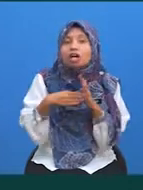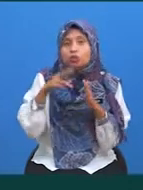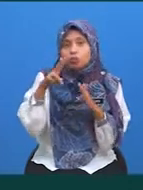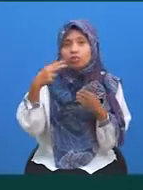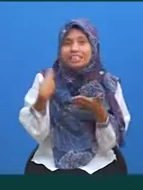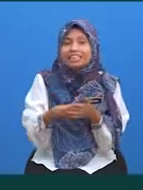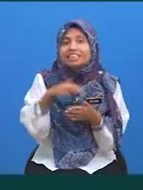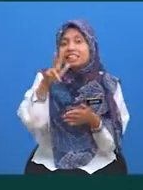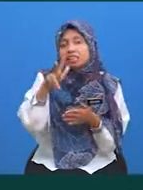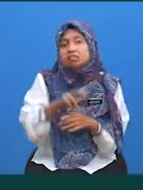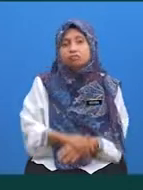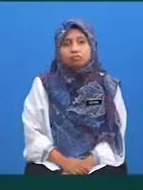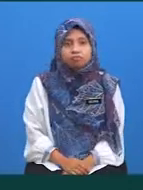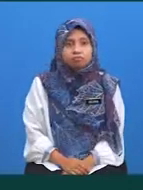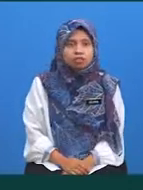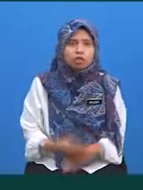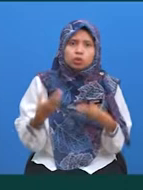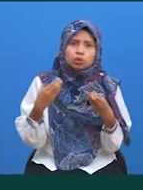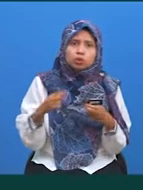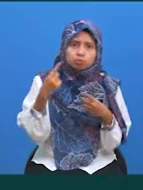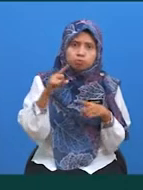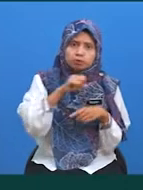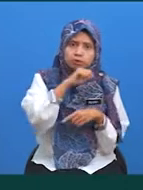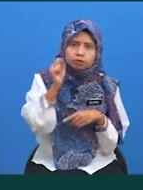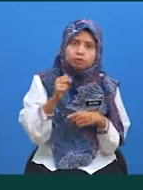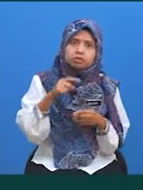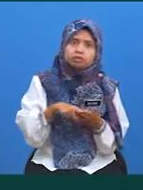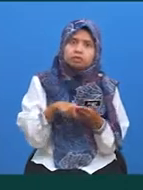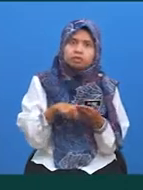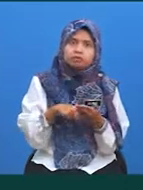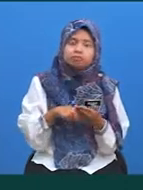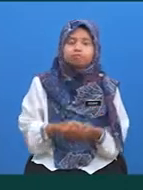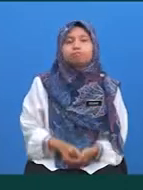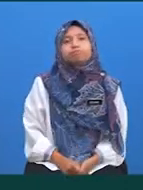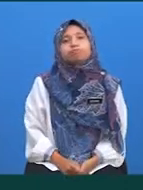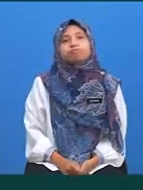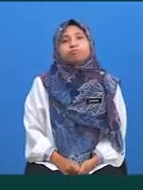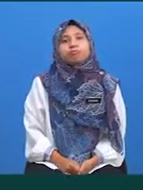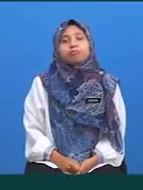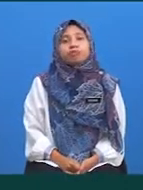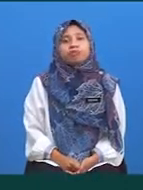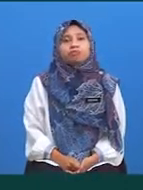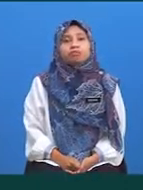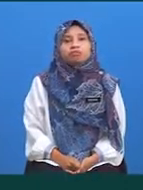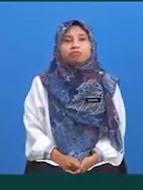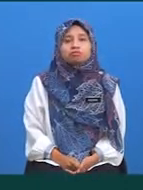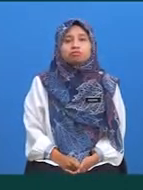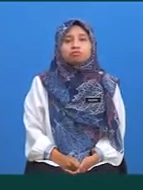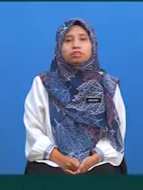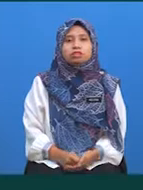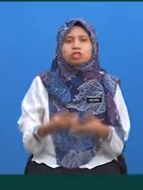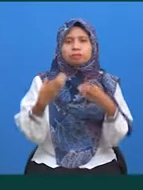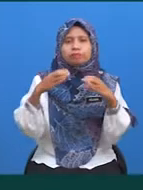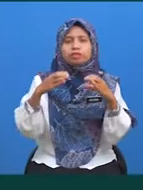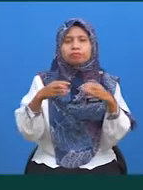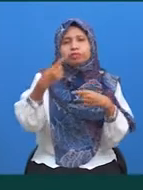3 Murid-murid, cuba jawab soalan ini Cikgu cabar murid-murid Jawab soalan ini sepantas